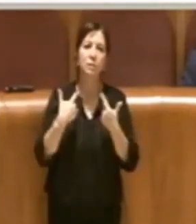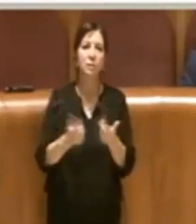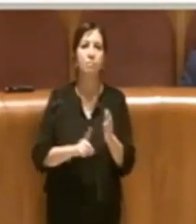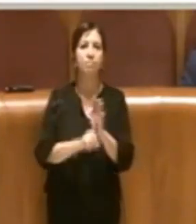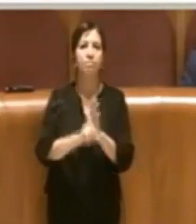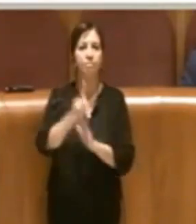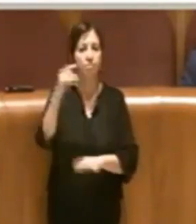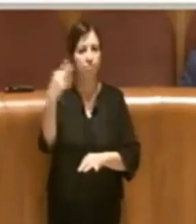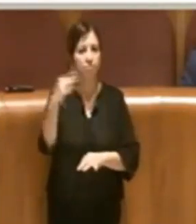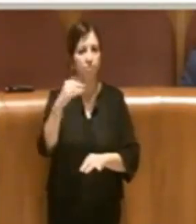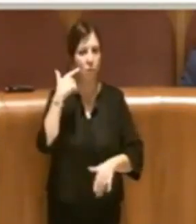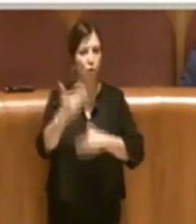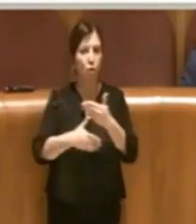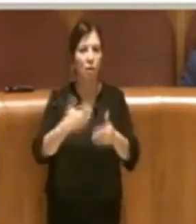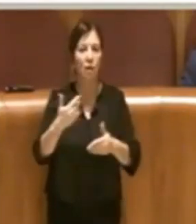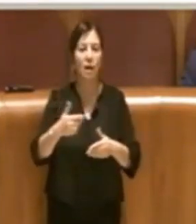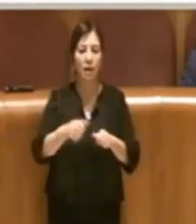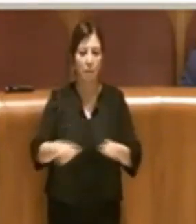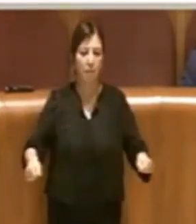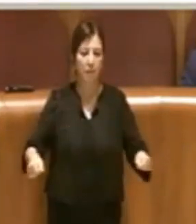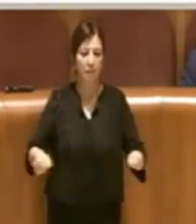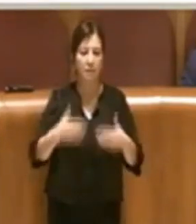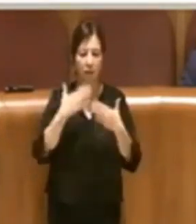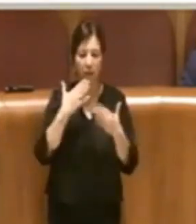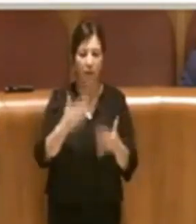migliorie anche nella delibera base. Grazie.